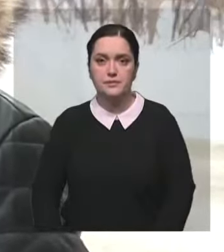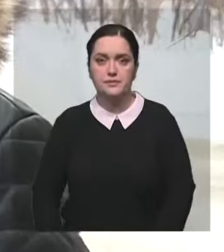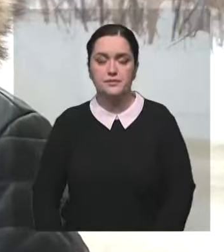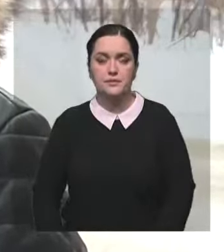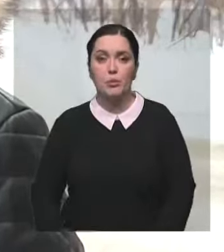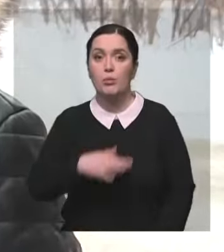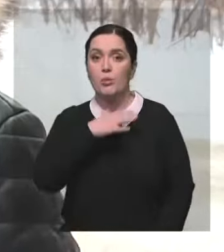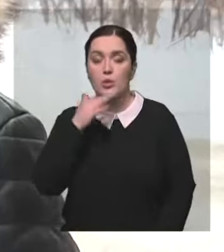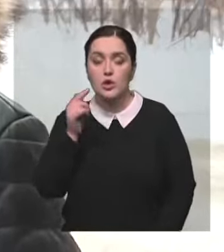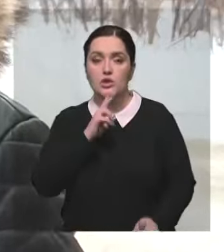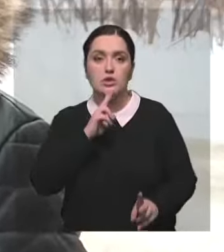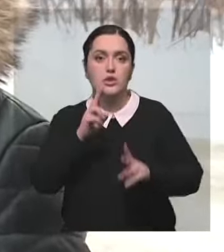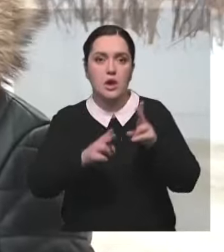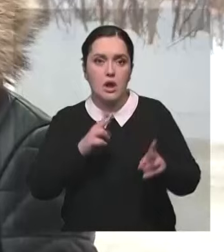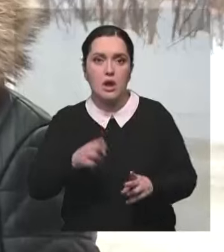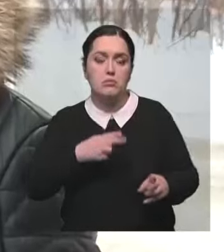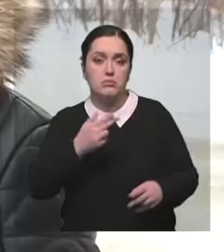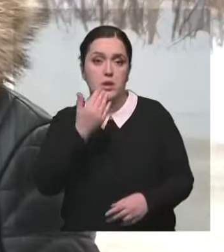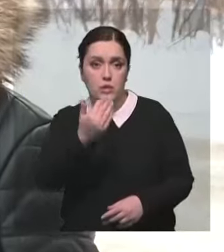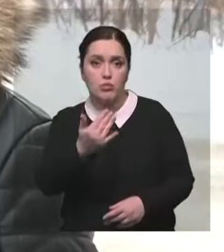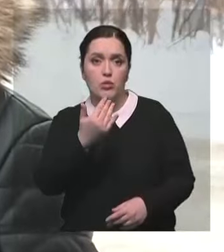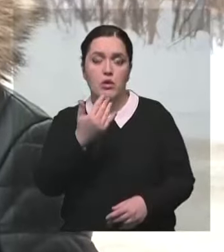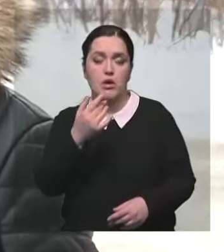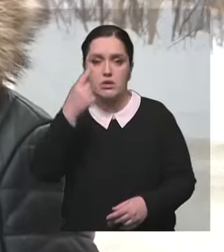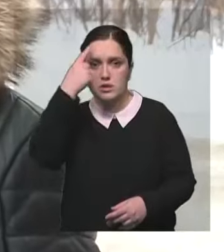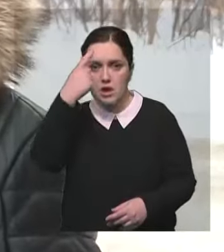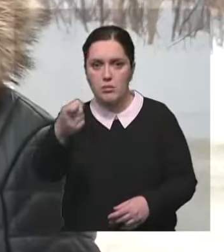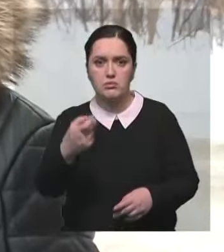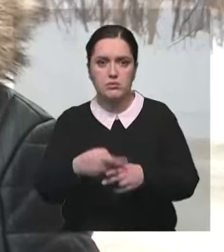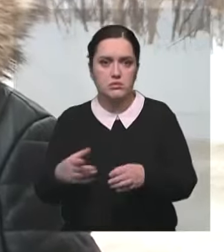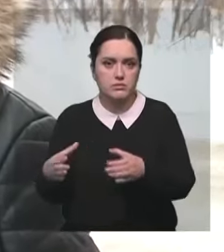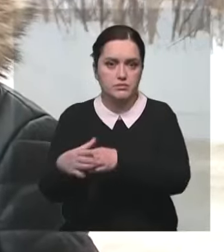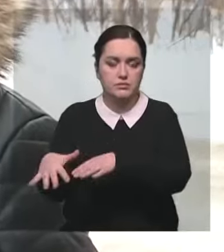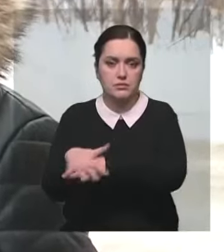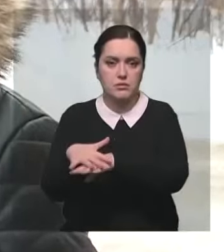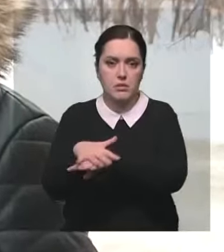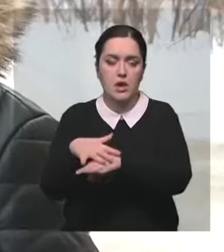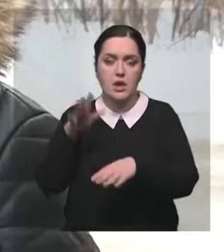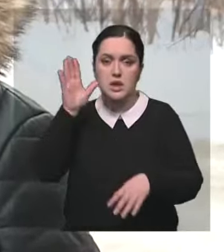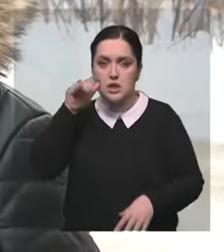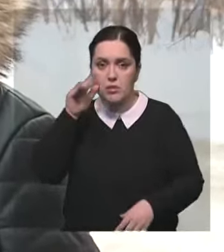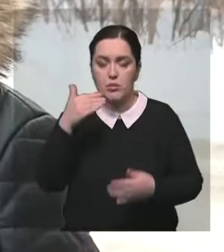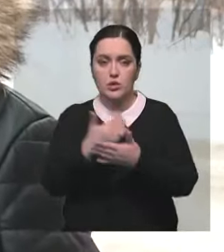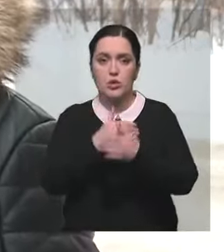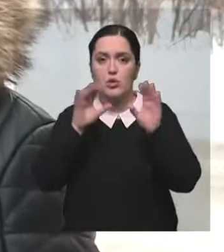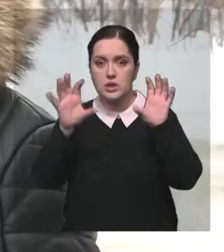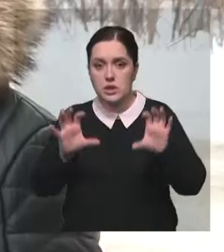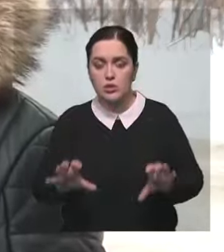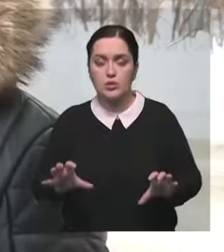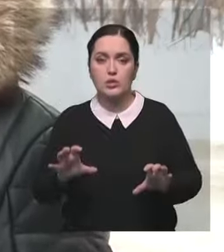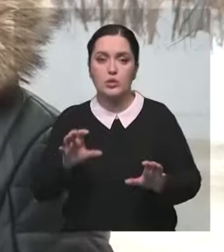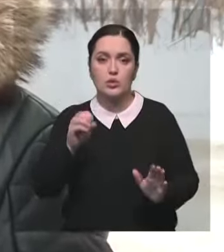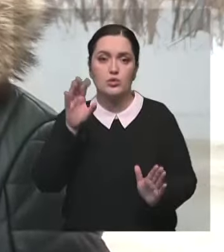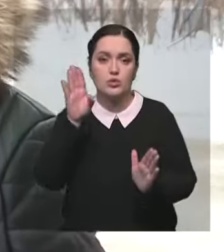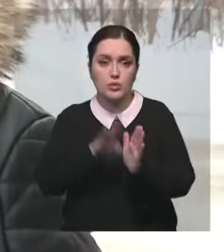Много жалоб поступает мне и моим коллегам. Люди сообщают о собачьих стаях у школ и детских садов. Думаю, что новый закон существующую ситуацию только